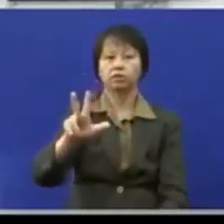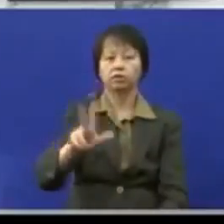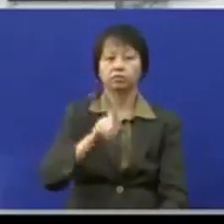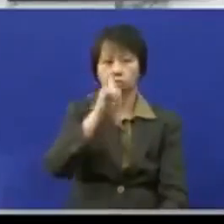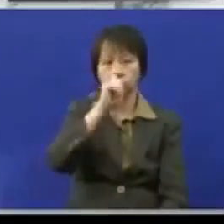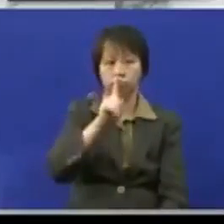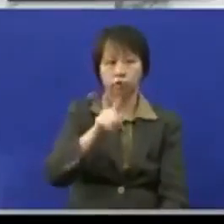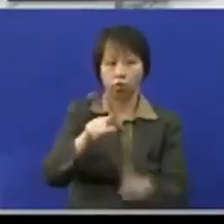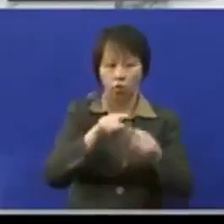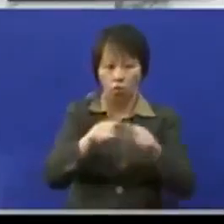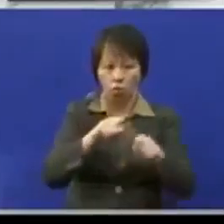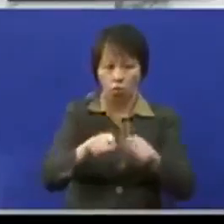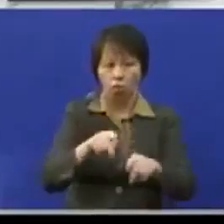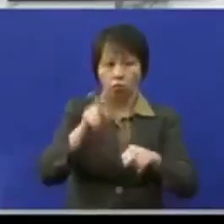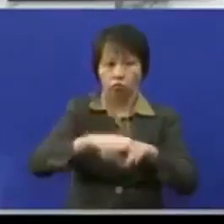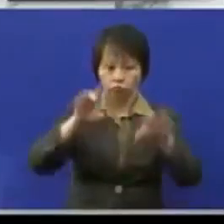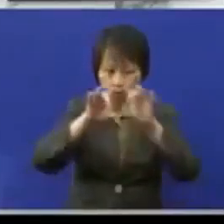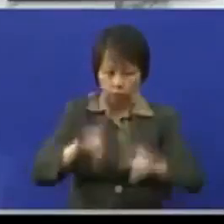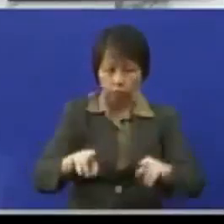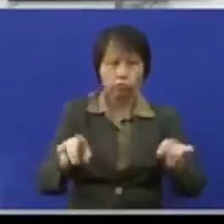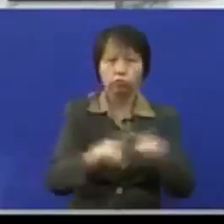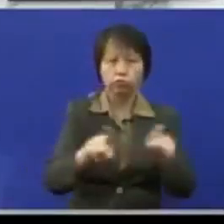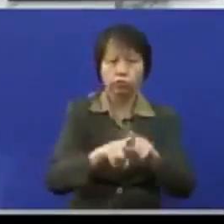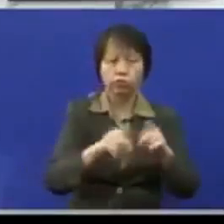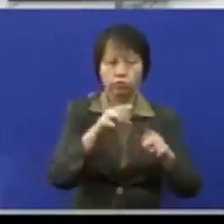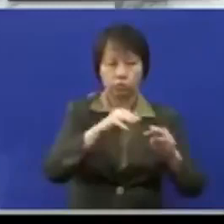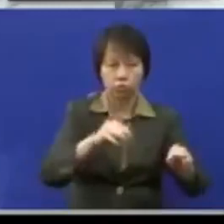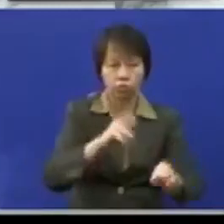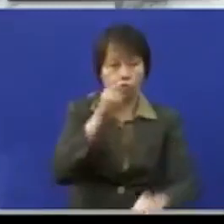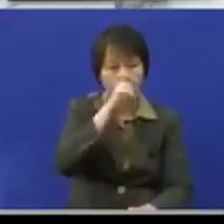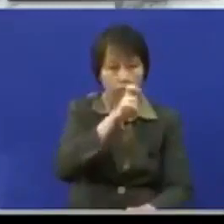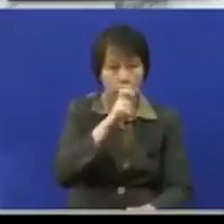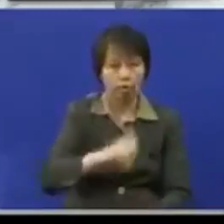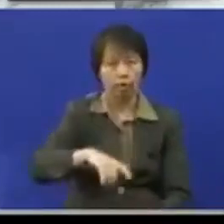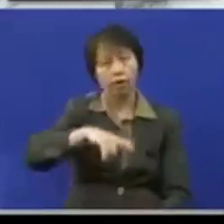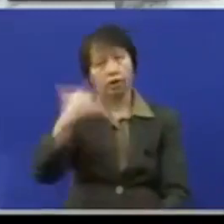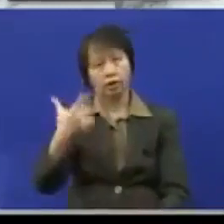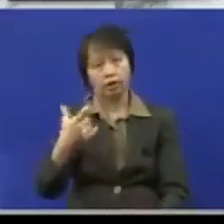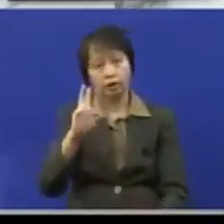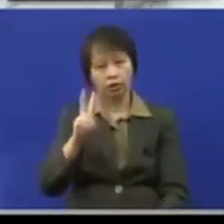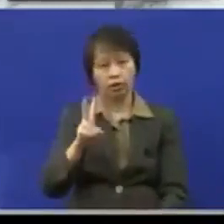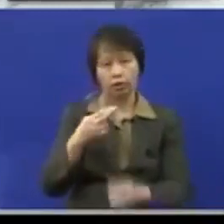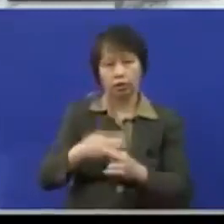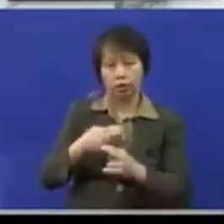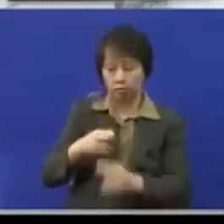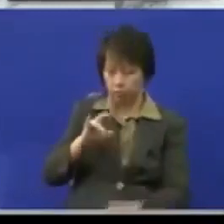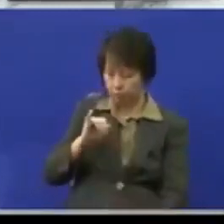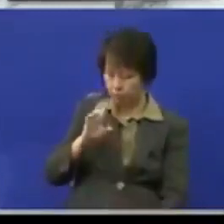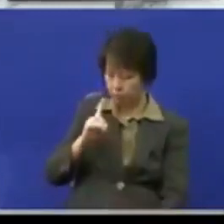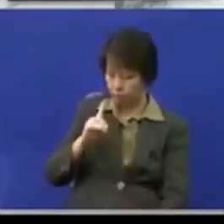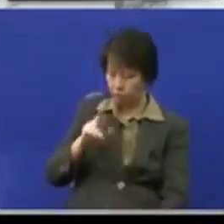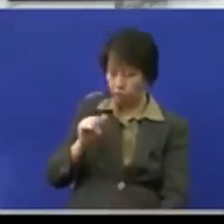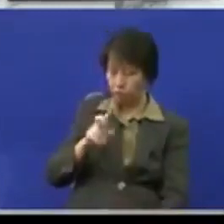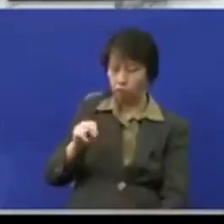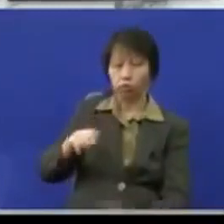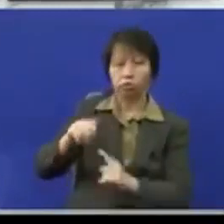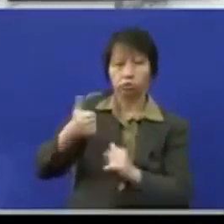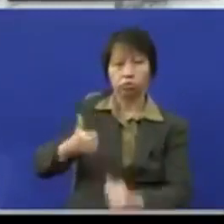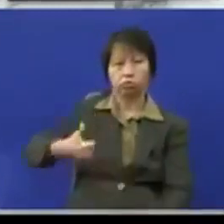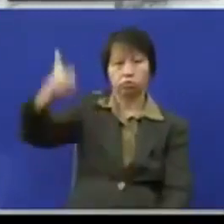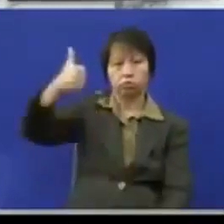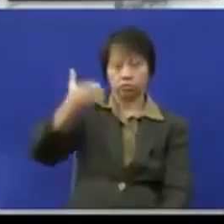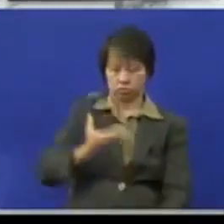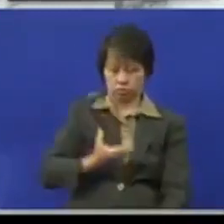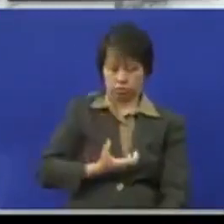bersaing dengan pelajar-pelajar biasa yang kedua ada seorang pelajar saya boleh rekodkan namanya saudara Duan Amri pernah memenangi beberapa